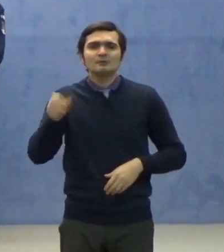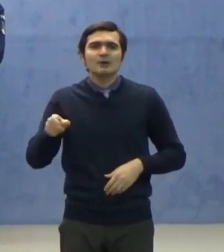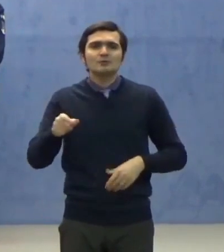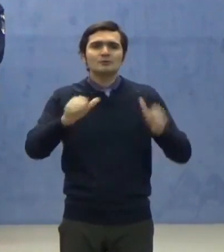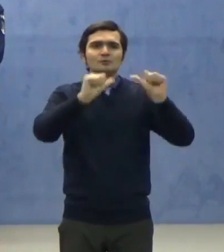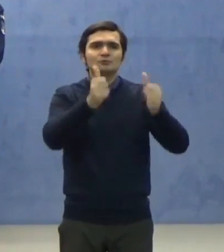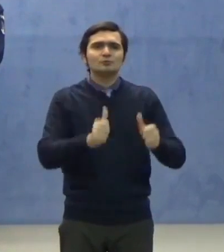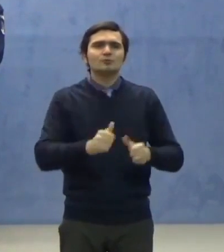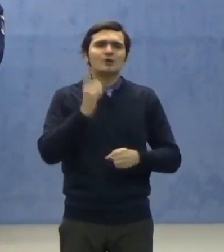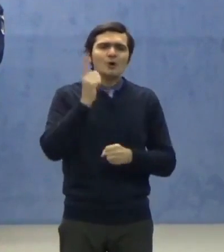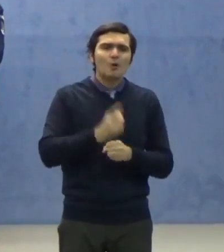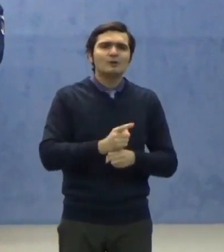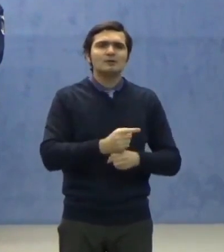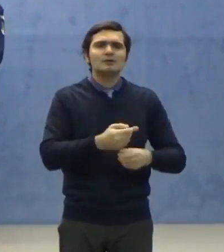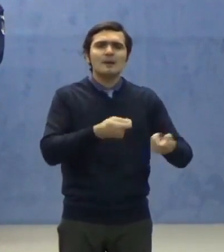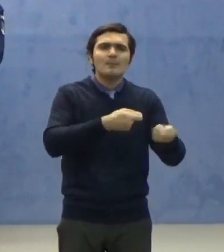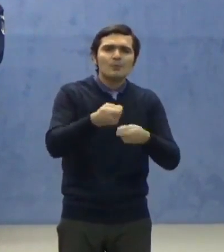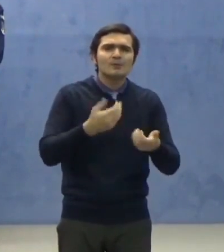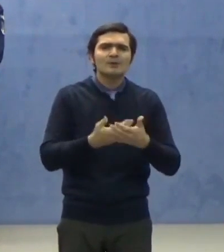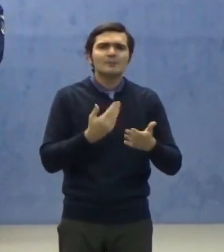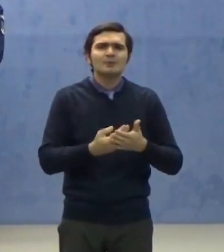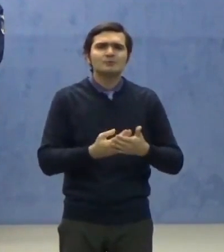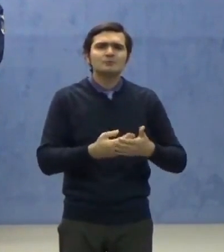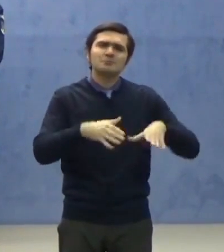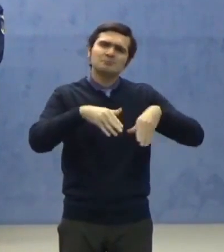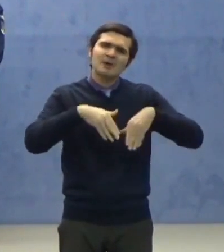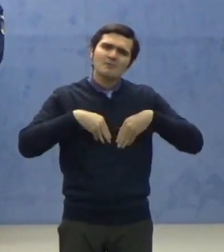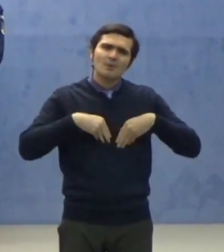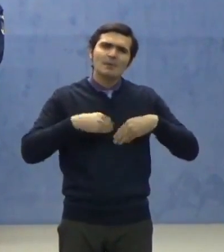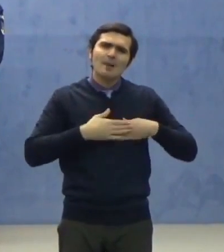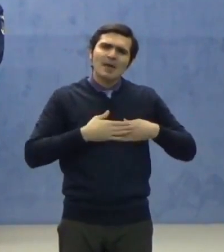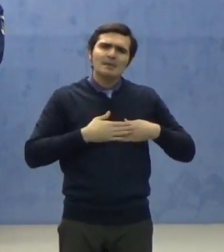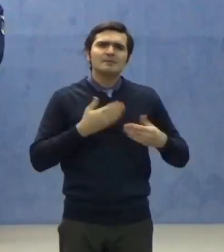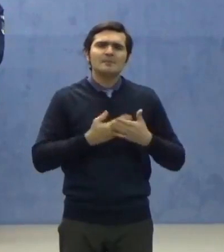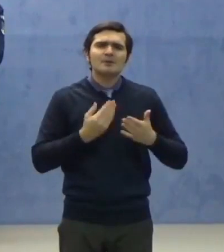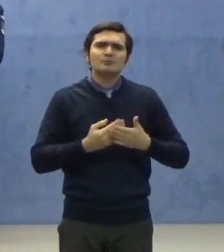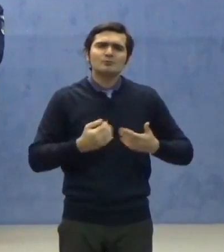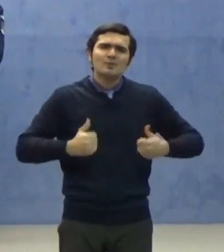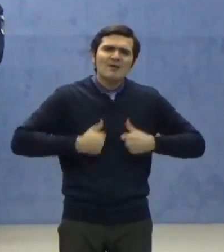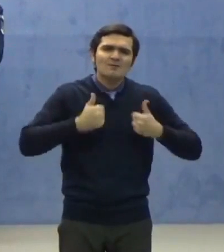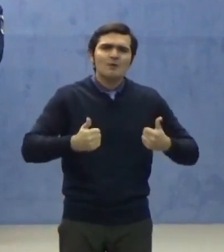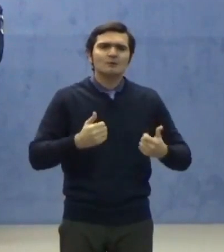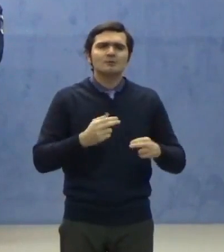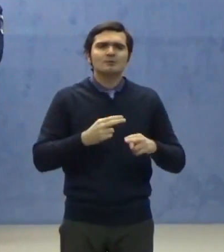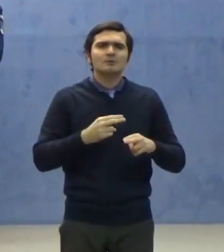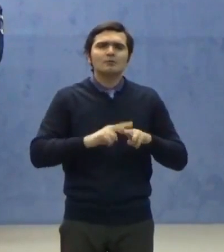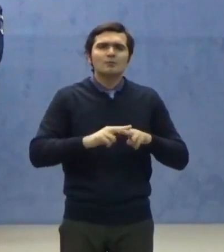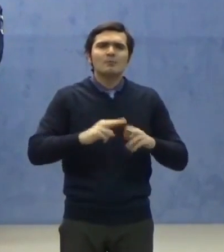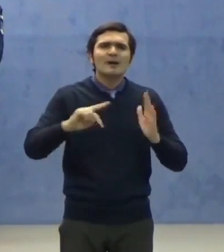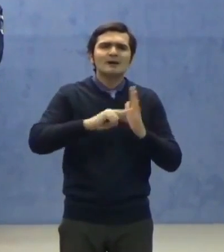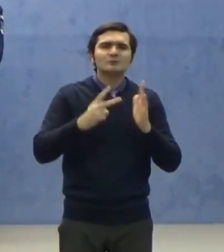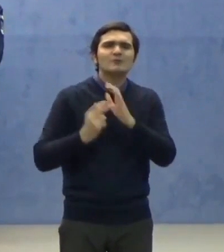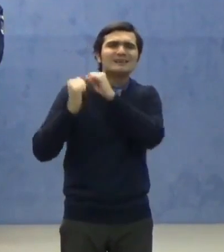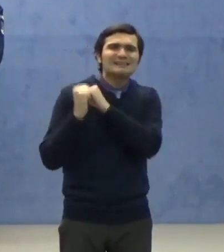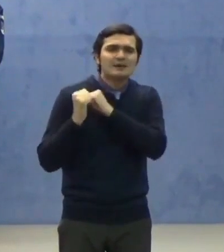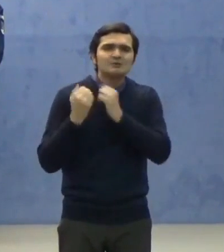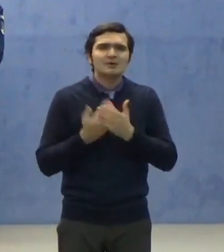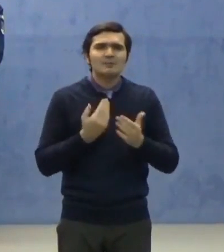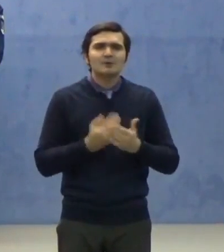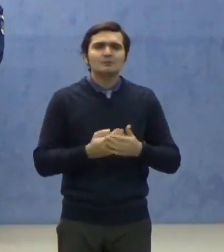pentru devotamentul, efortul depus și modul de realizare a sarcinilor în contextul activităților de protejare a